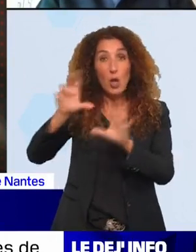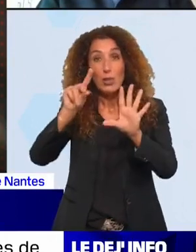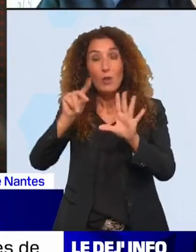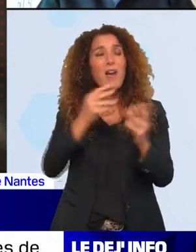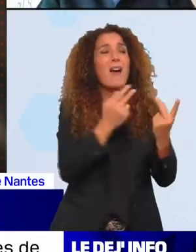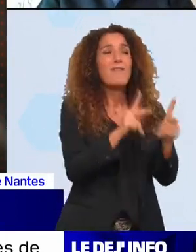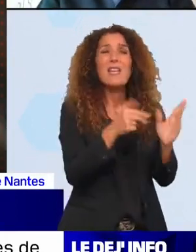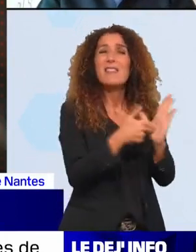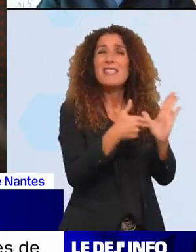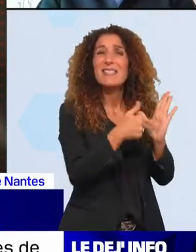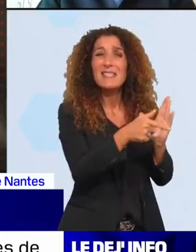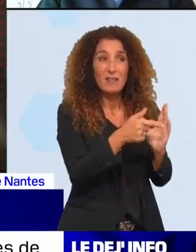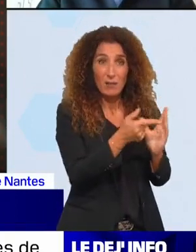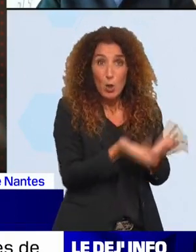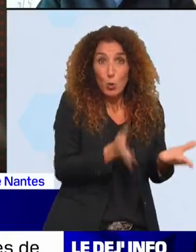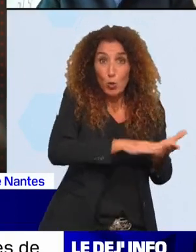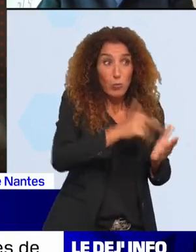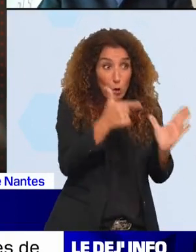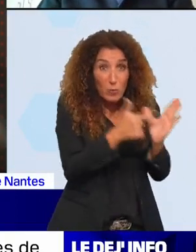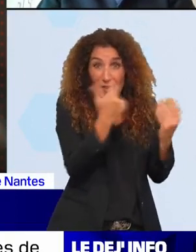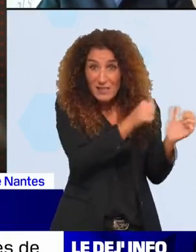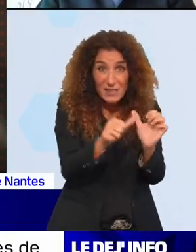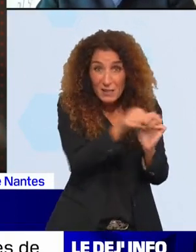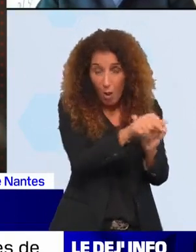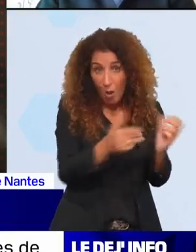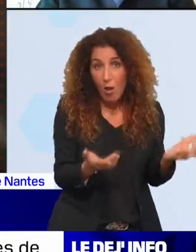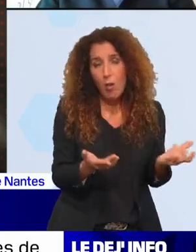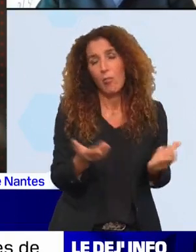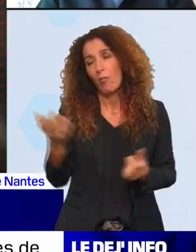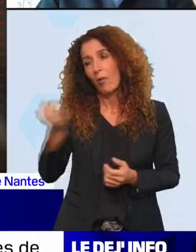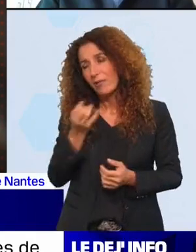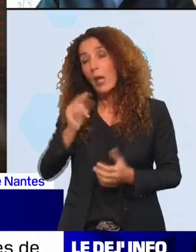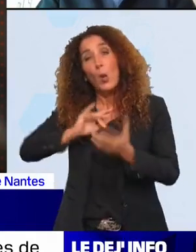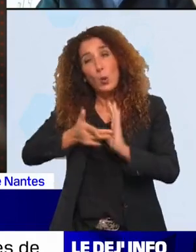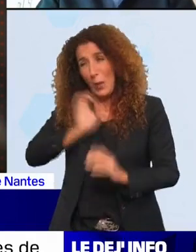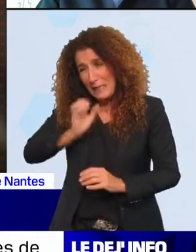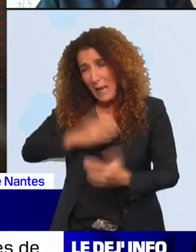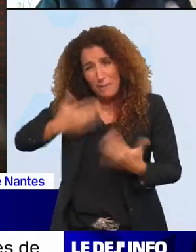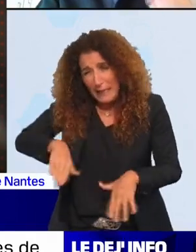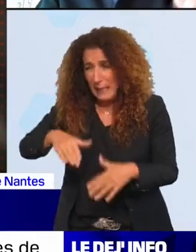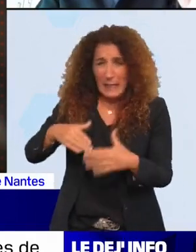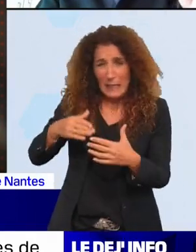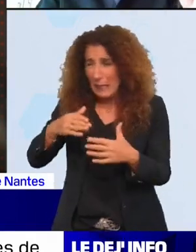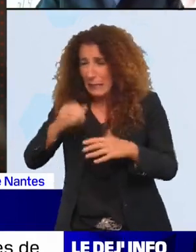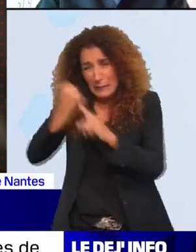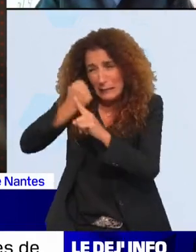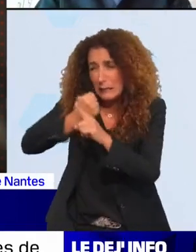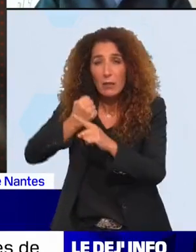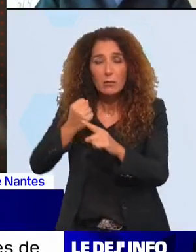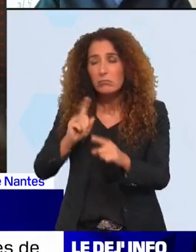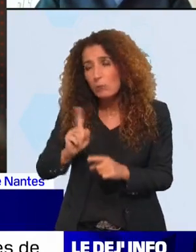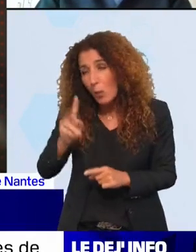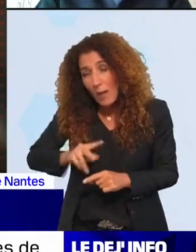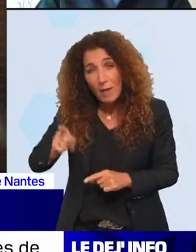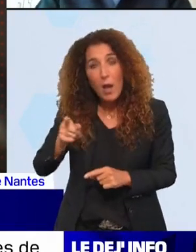Nantes, ils en ont 2600. Donc, elles ne nous disent pas qu'elle a tout essayé contre cette délinquance. Je ne dis pas qu'on a